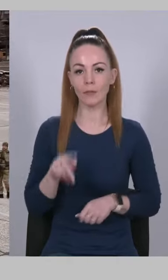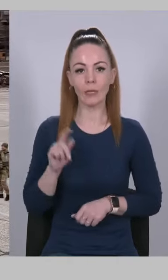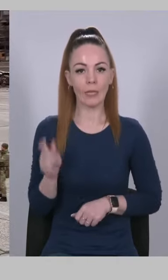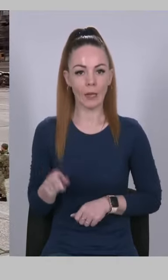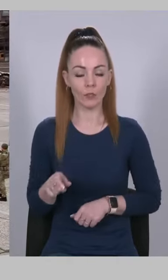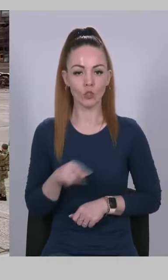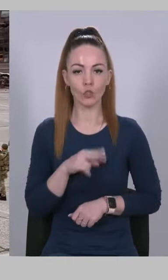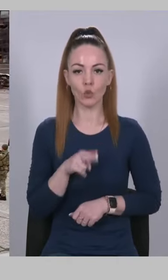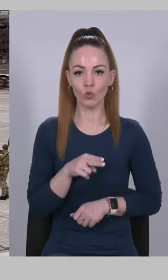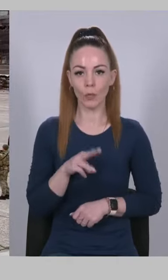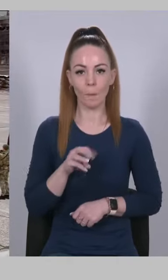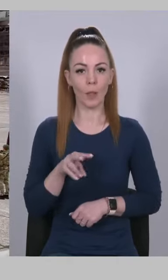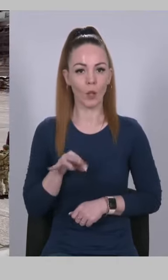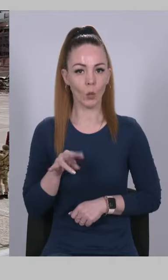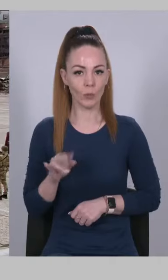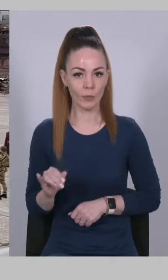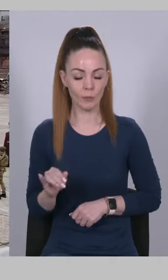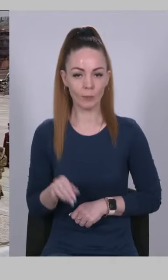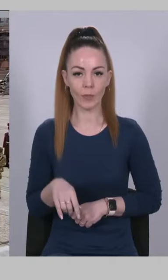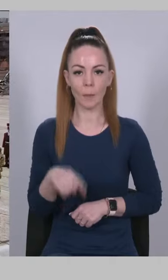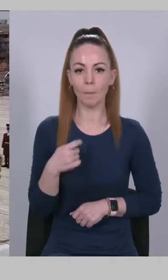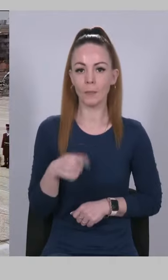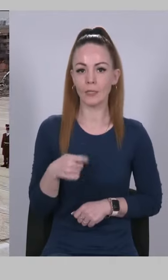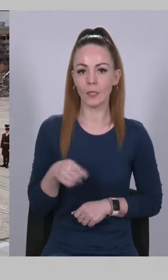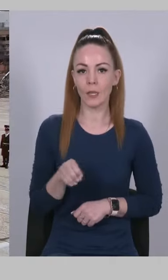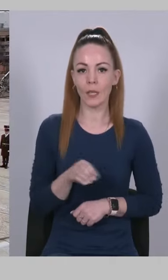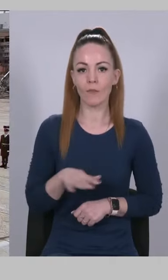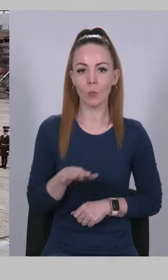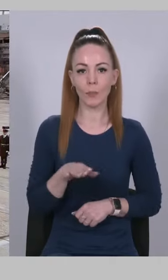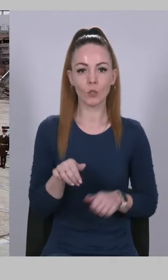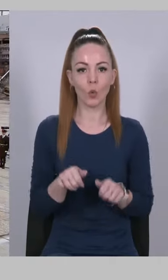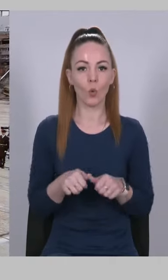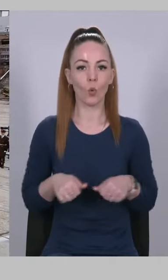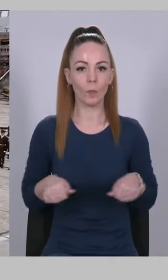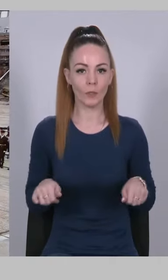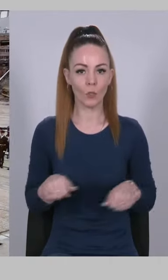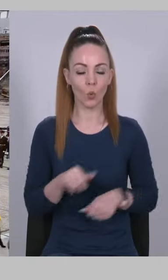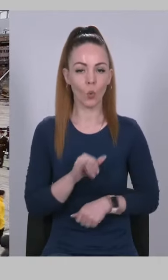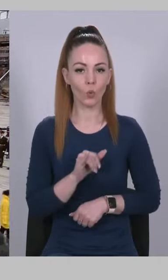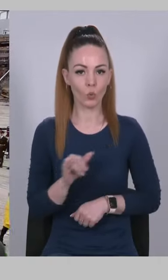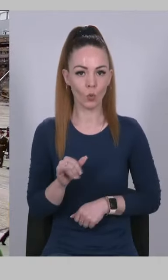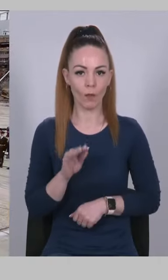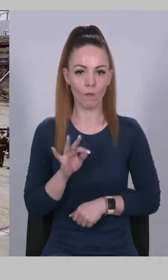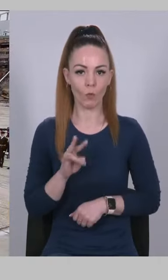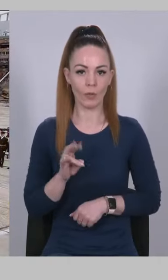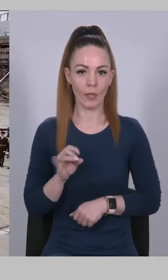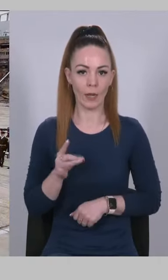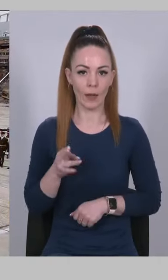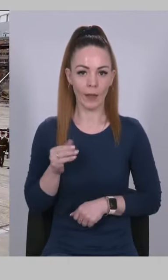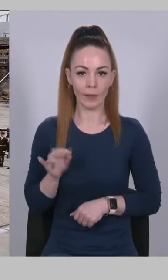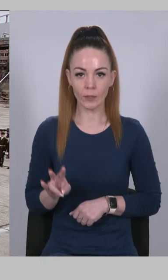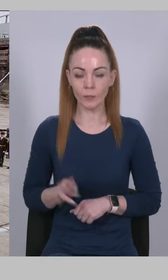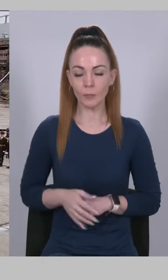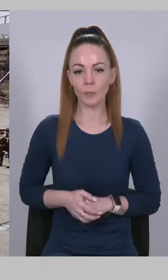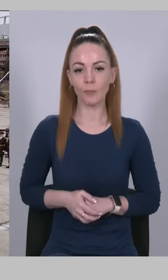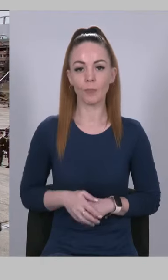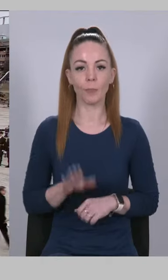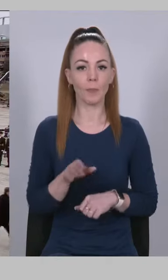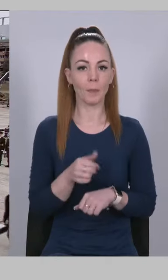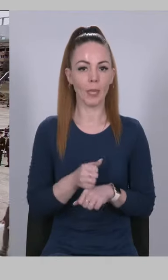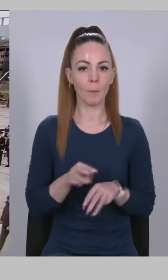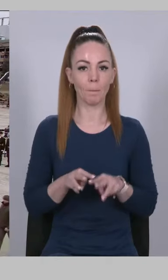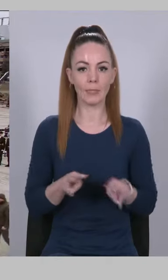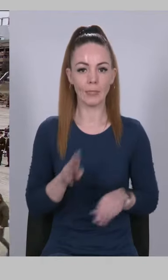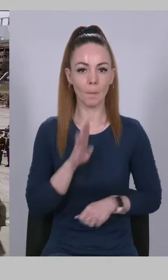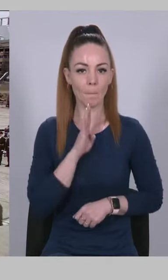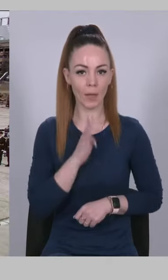Джорджа Мелоні Президентка Європейської Комісії Урсула Фон дер Ляйен Прем'єр-міністр